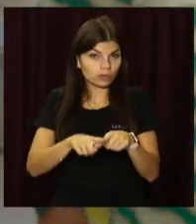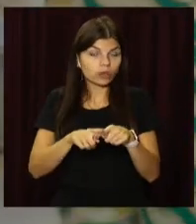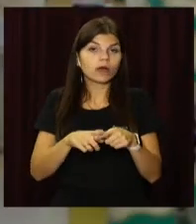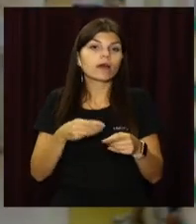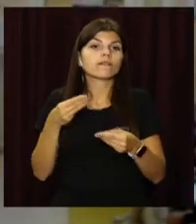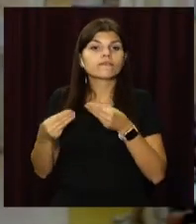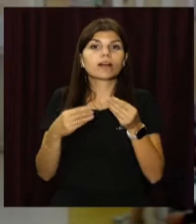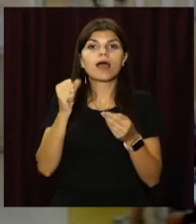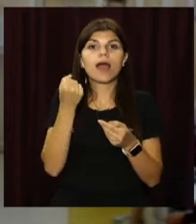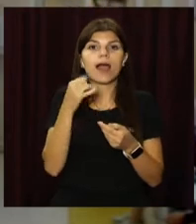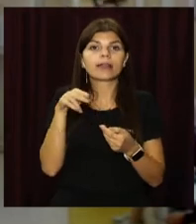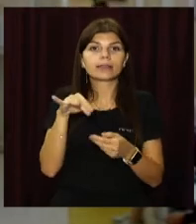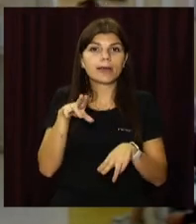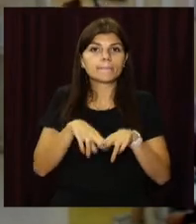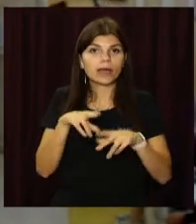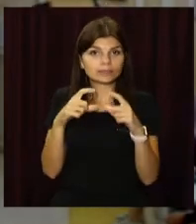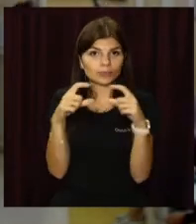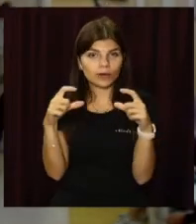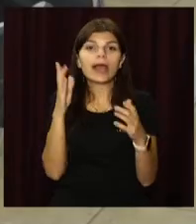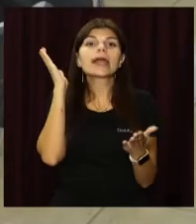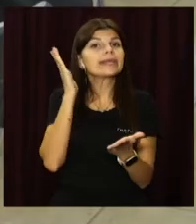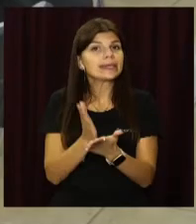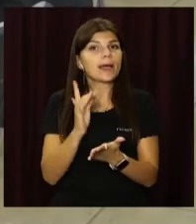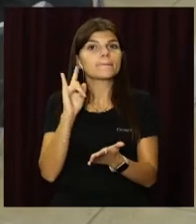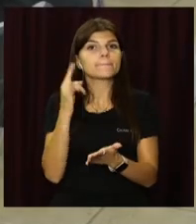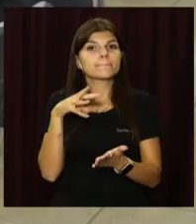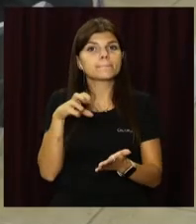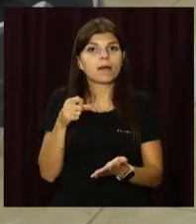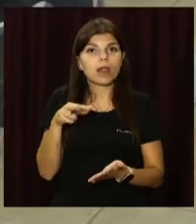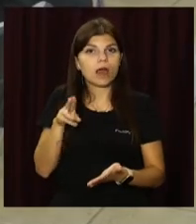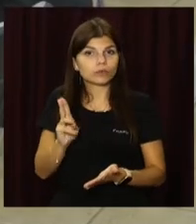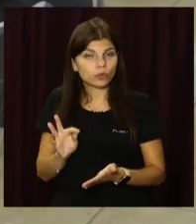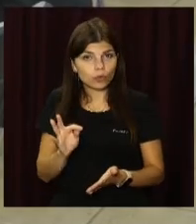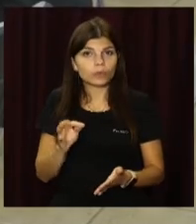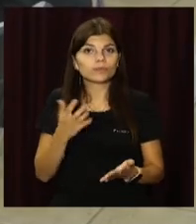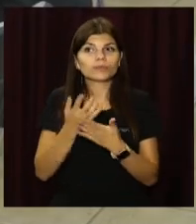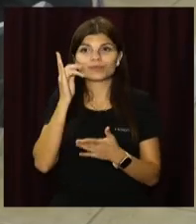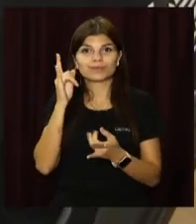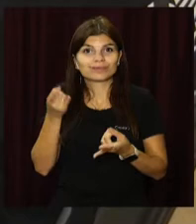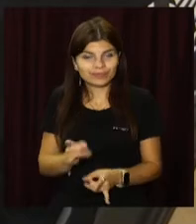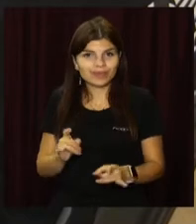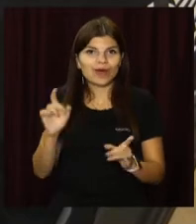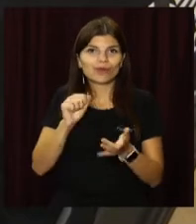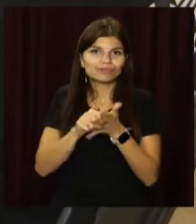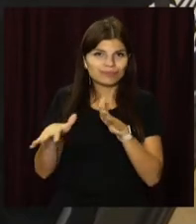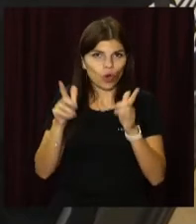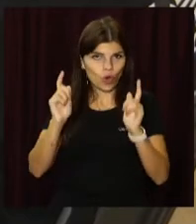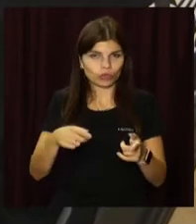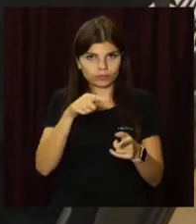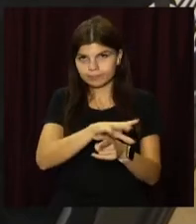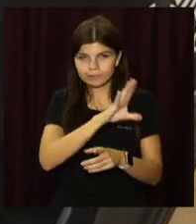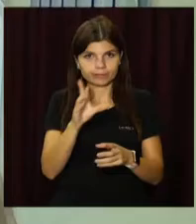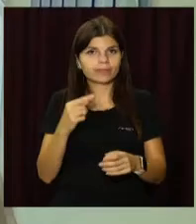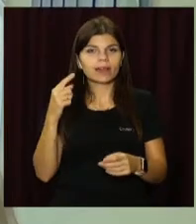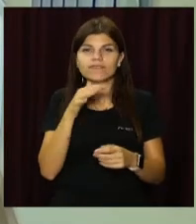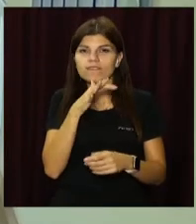видача ID-паспортів. Є малятко, нас дуже гарна послуга нова. З кожним роком намагаємося бути